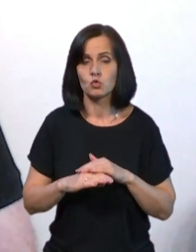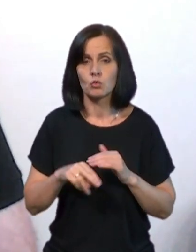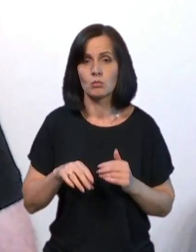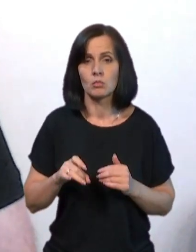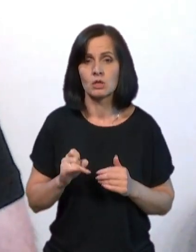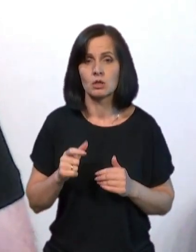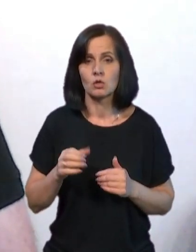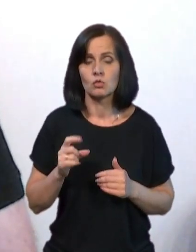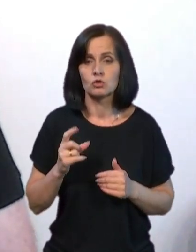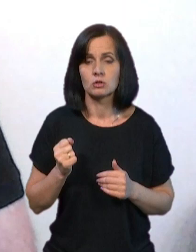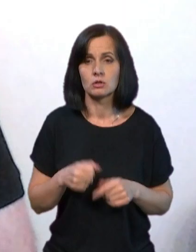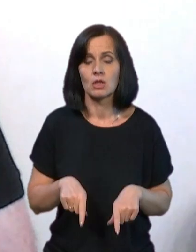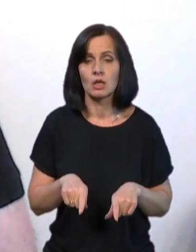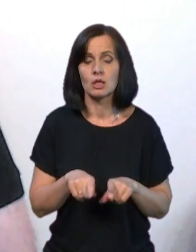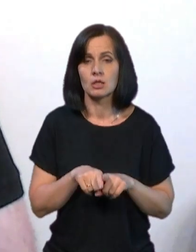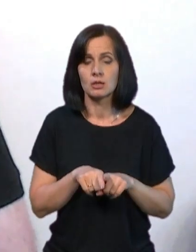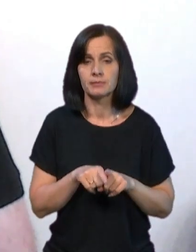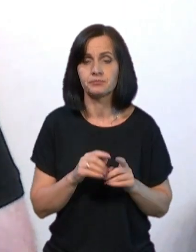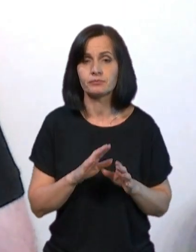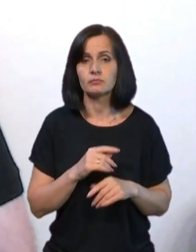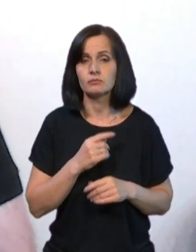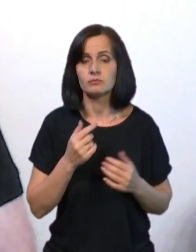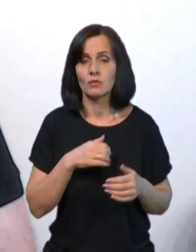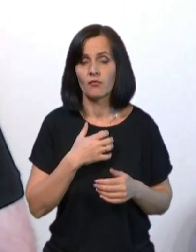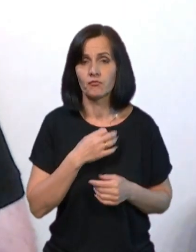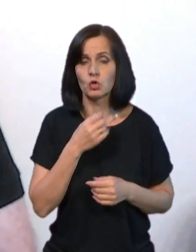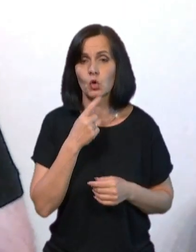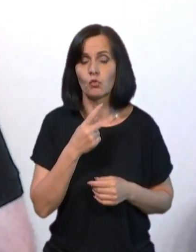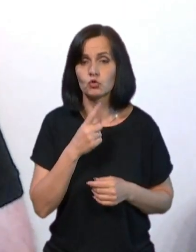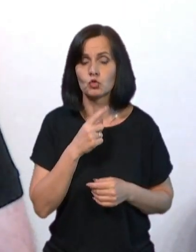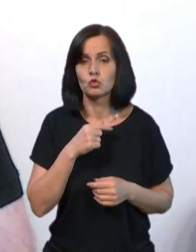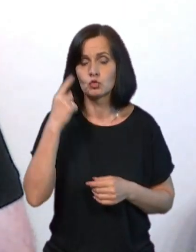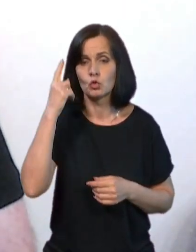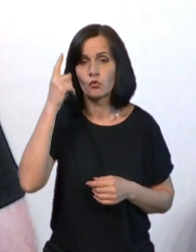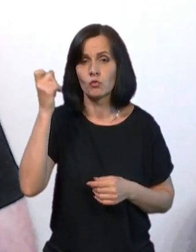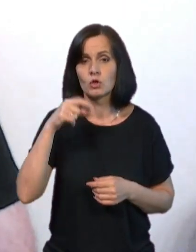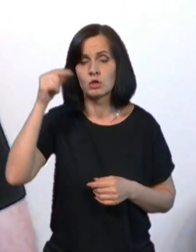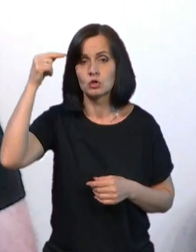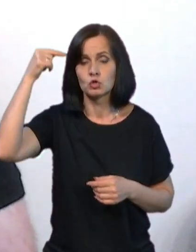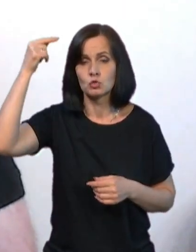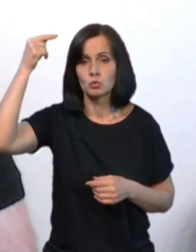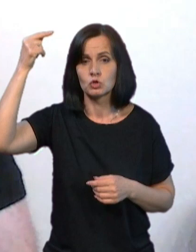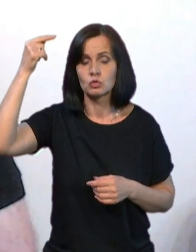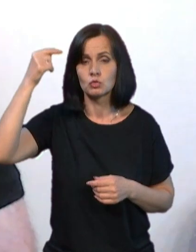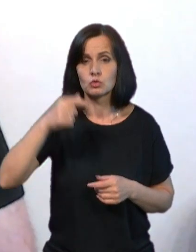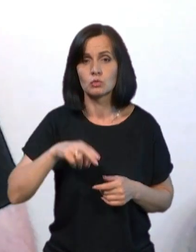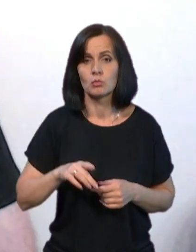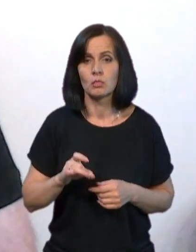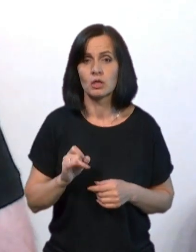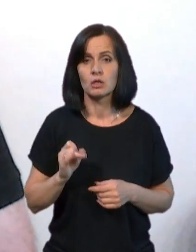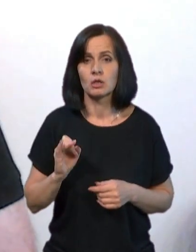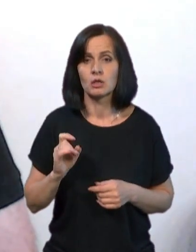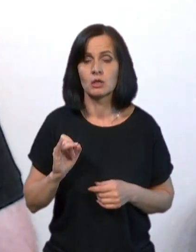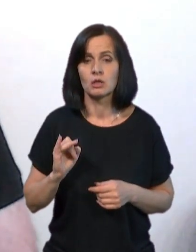не стільки з військової точки зору, скільки навіть інформаційно-психологічної. Пригоджено готують майбутнє